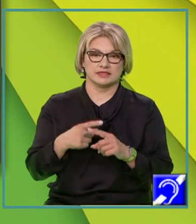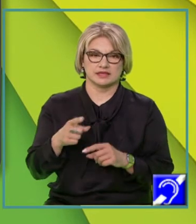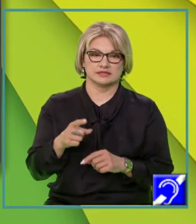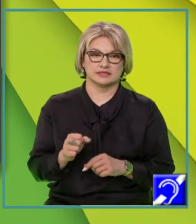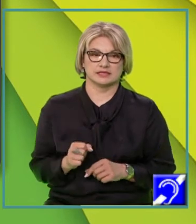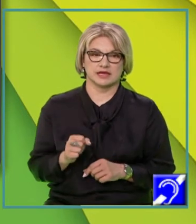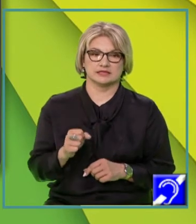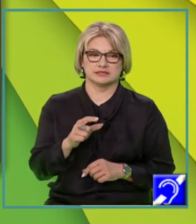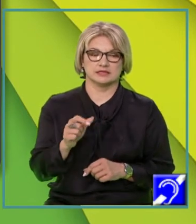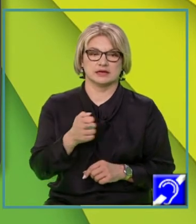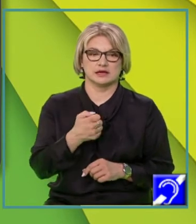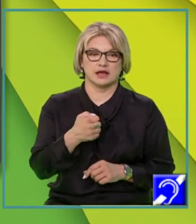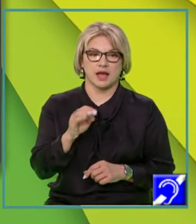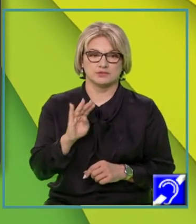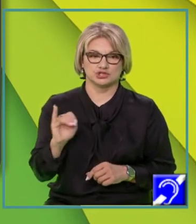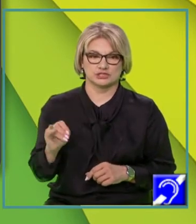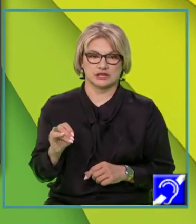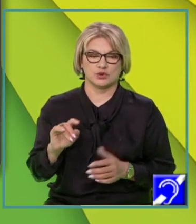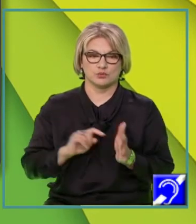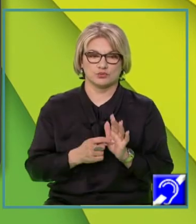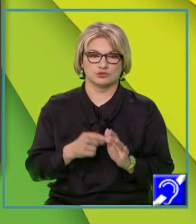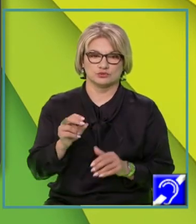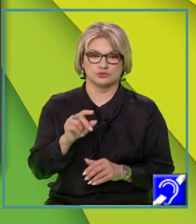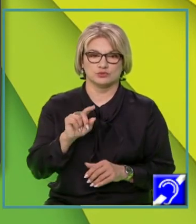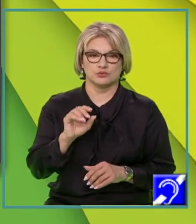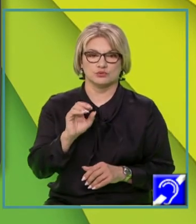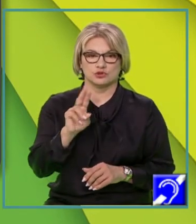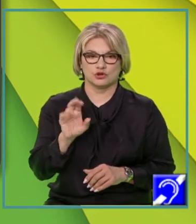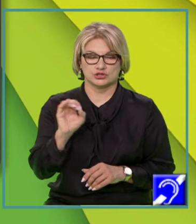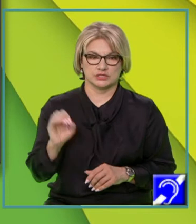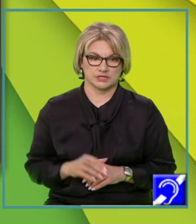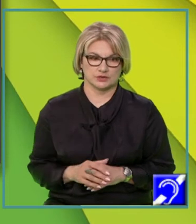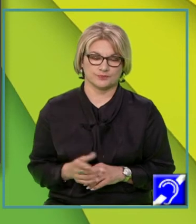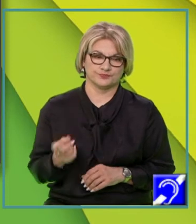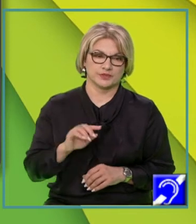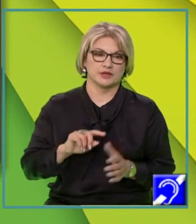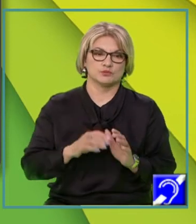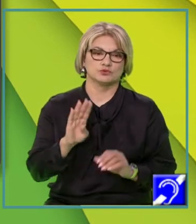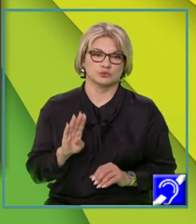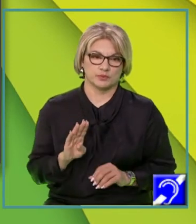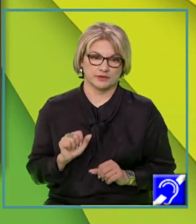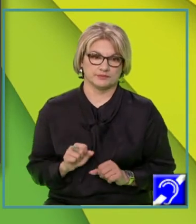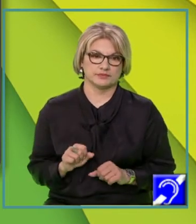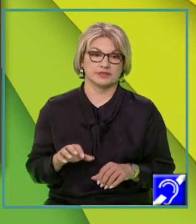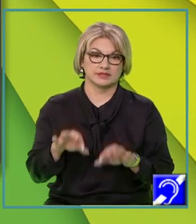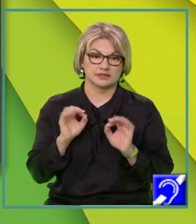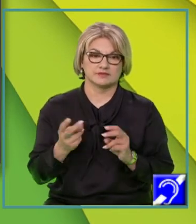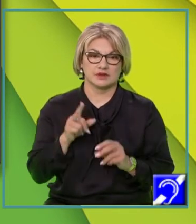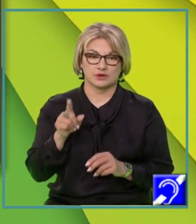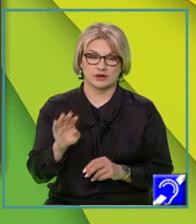absciselor în punctul de coordonate 2 și 0. La punctul B, determinați valoarea lui B